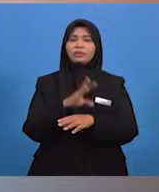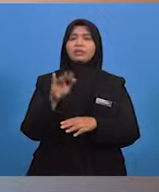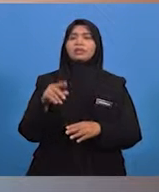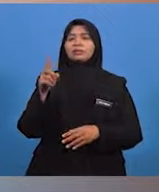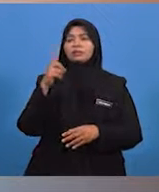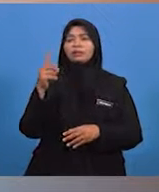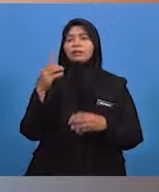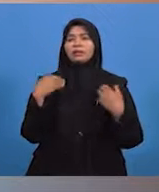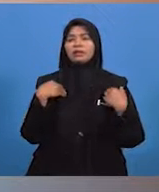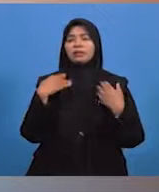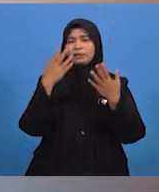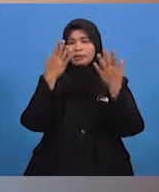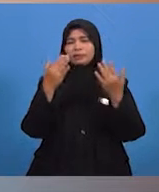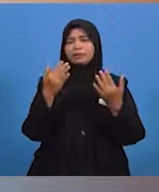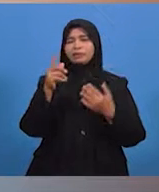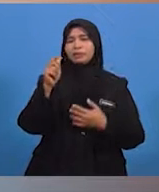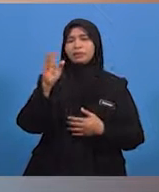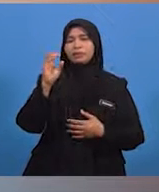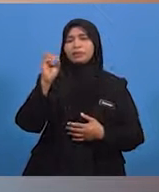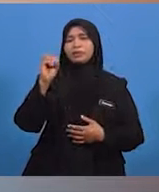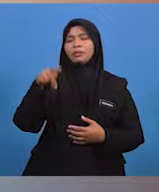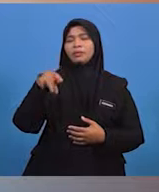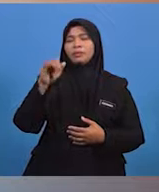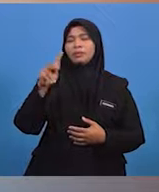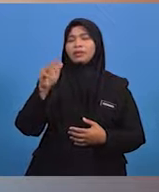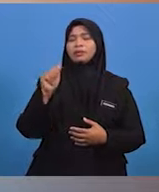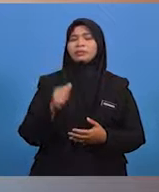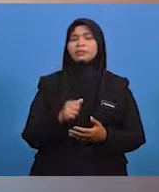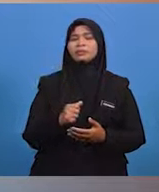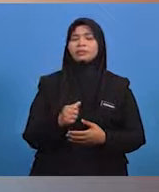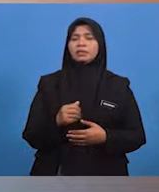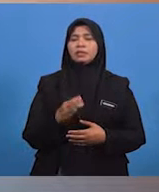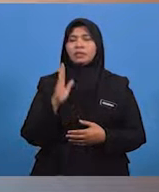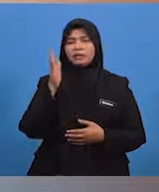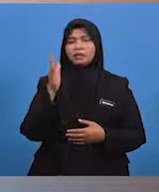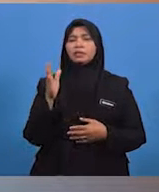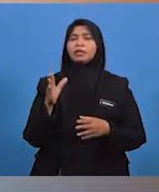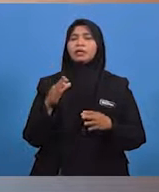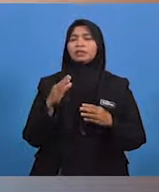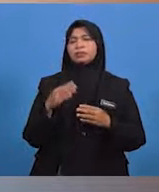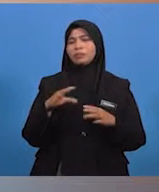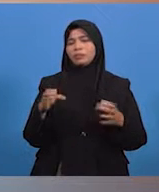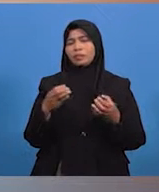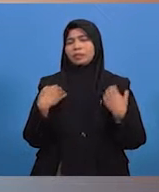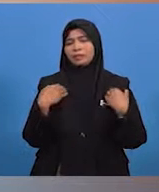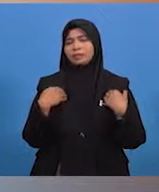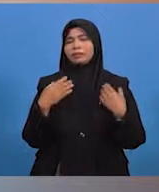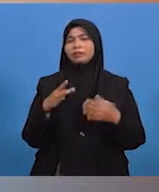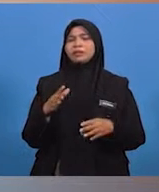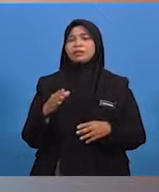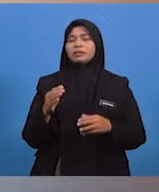pancaran matahari yang terik sepanjang tahun mengalami proses kembang-kecut yang berterusan.